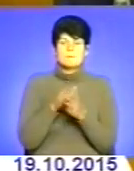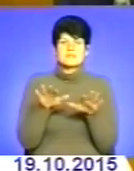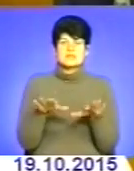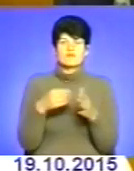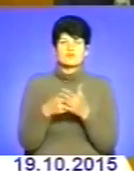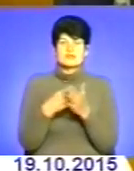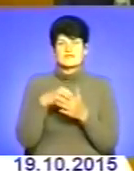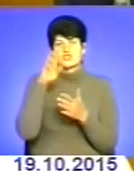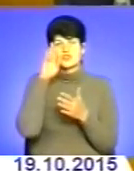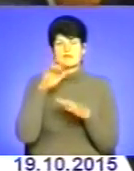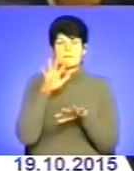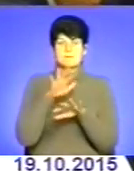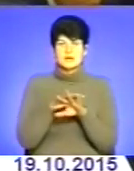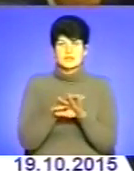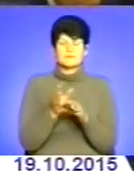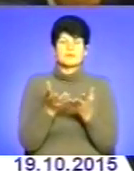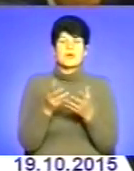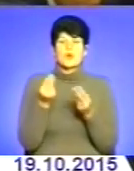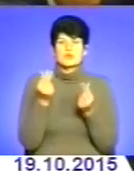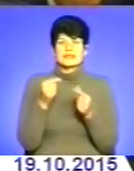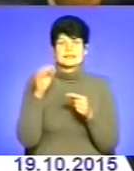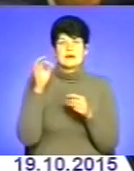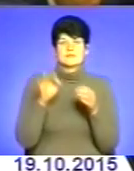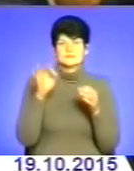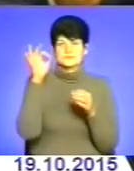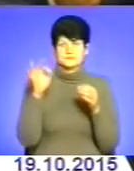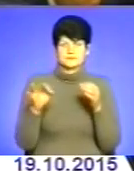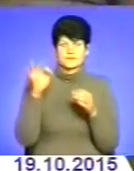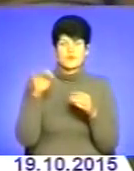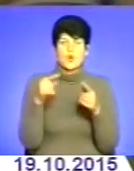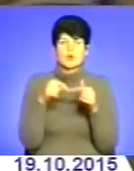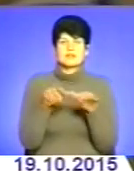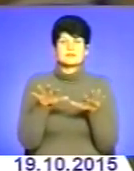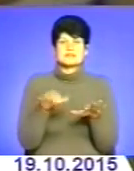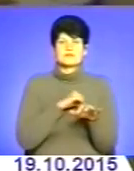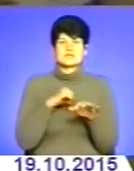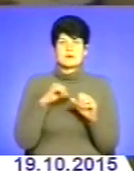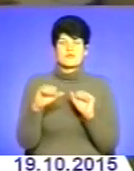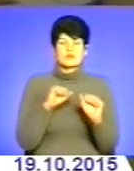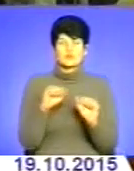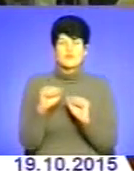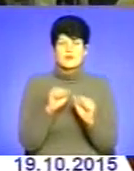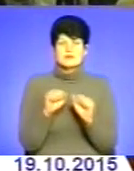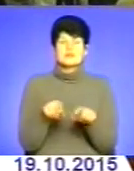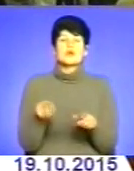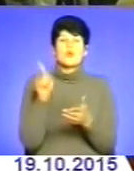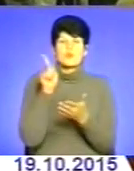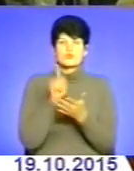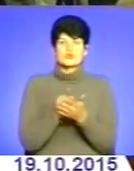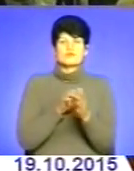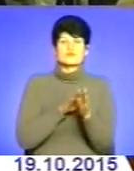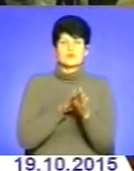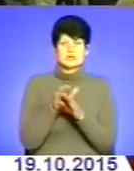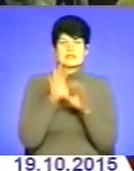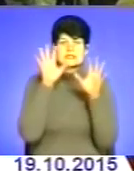державних банках Розміщення коштів на депозитних рахунках органів місцевого самоврядування в установах банків Та обов'язковість виконання